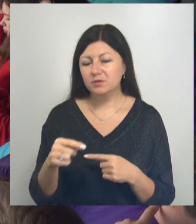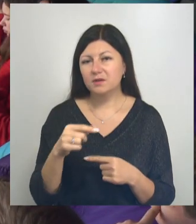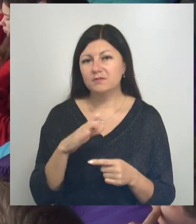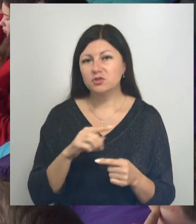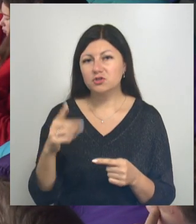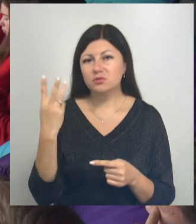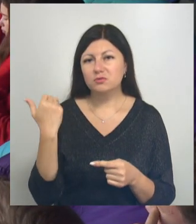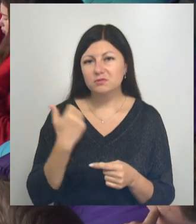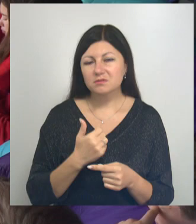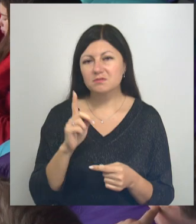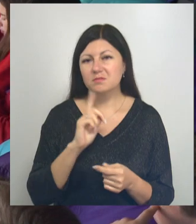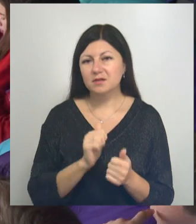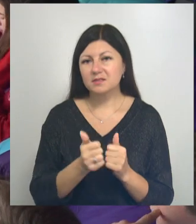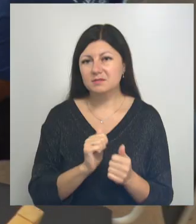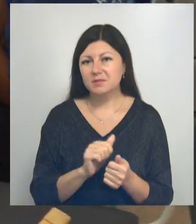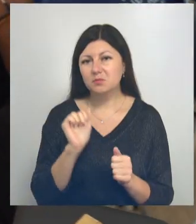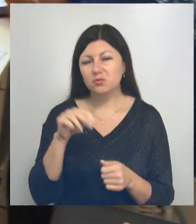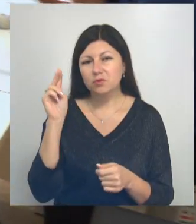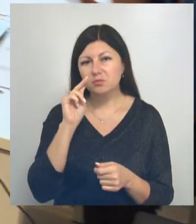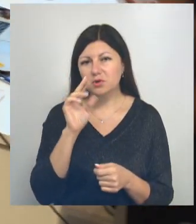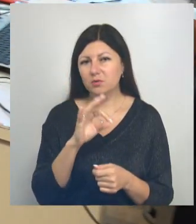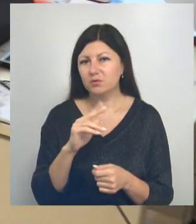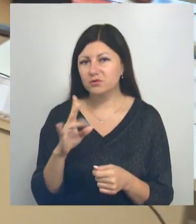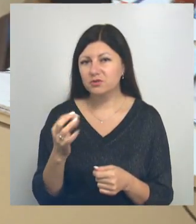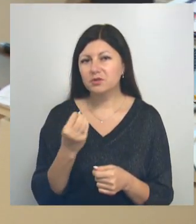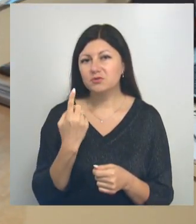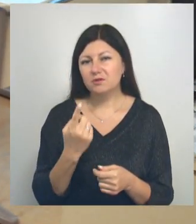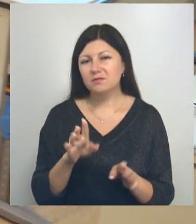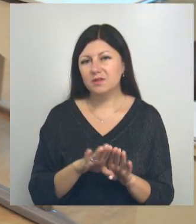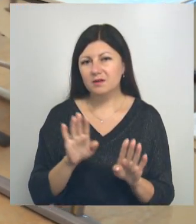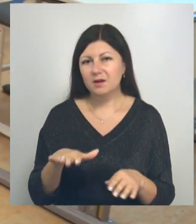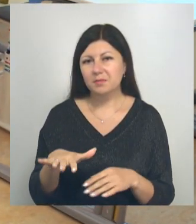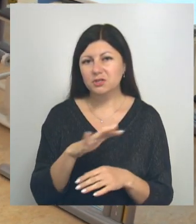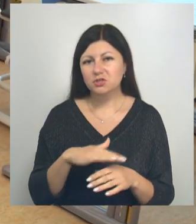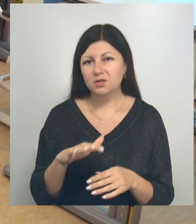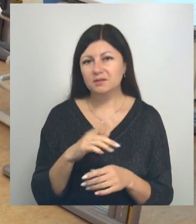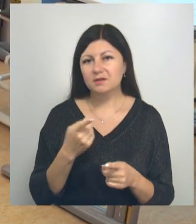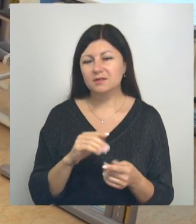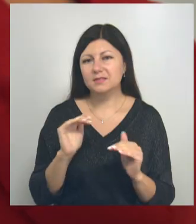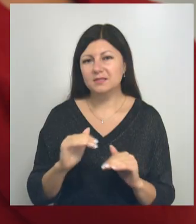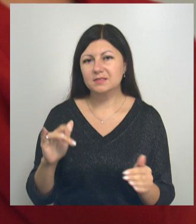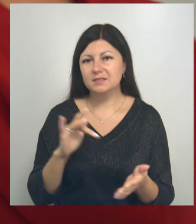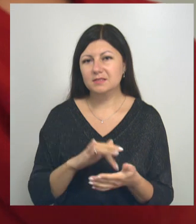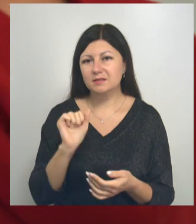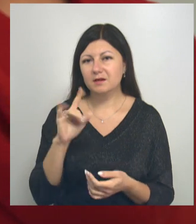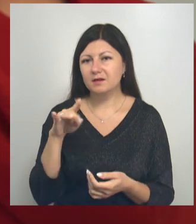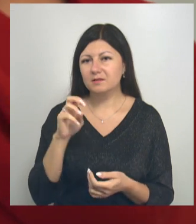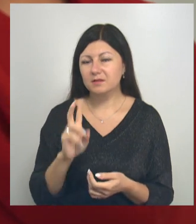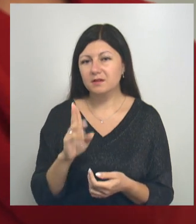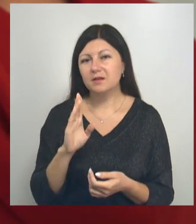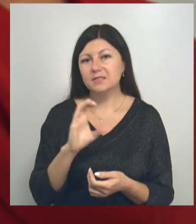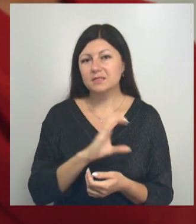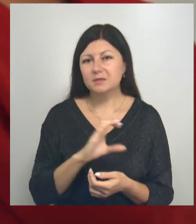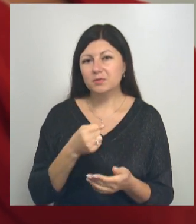трех недель, пока длится смена, смогут обучаться очно. Еще одна такая площадка – Международный детский центр «Артек». Его с сентября по